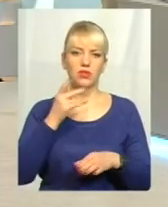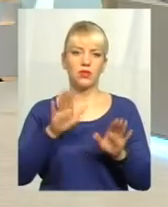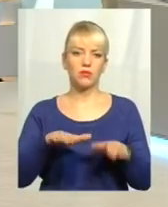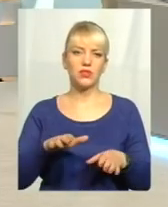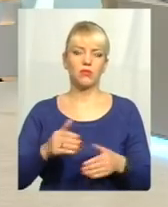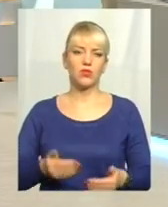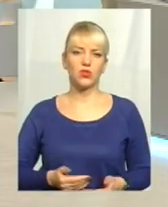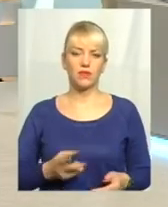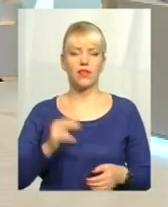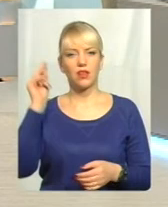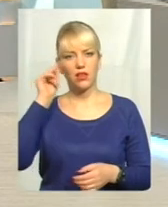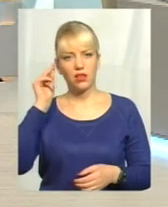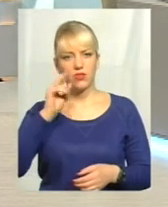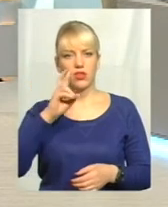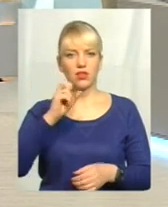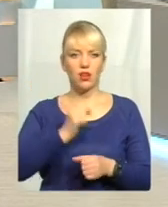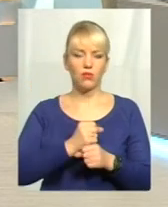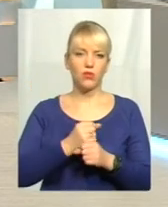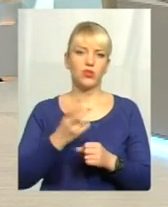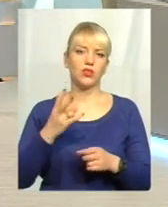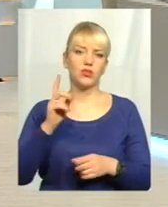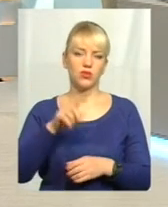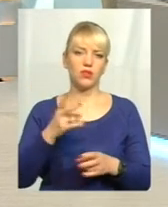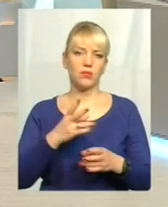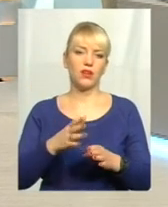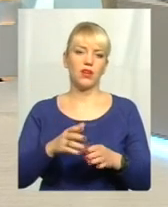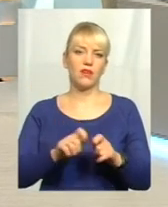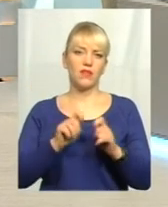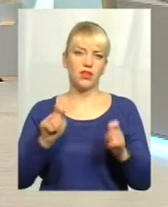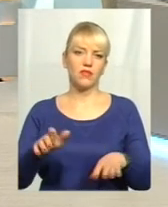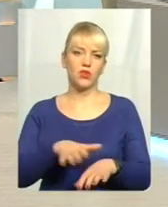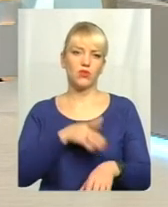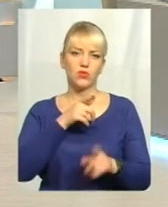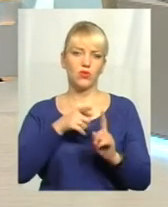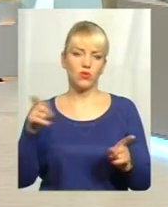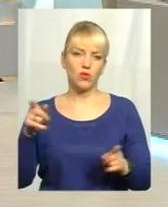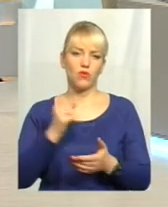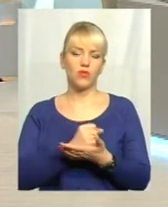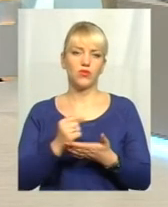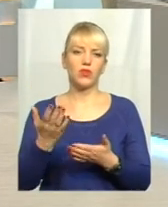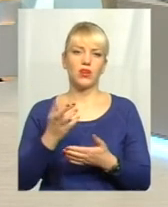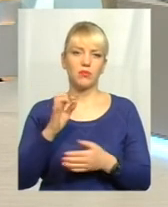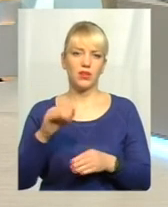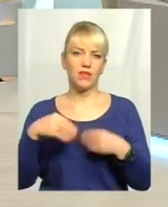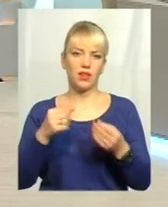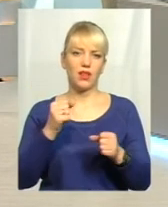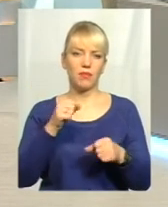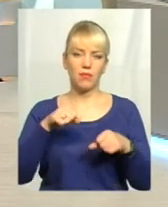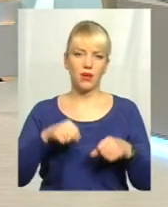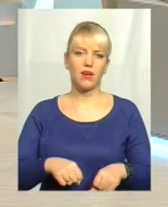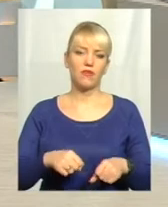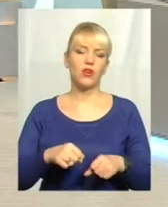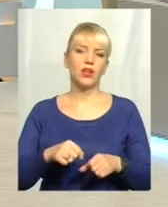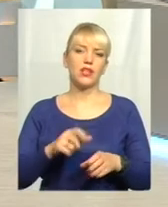навчання, на роботу, звичайно, тоді їм треба відкривати довгострокову візу, яка би їм не давала права це все здійснювати саме за кордоном. Якщо ми